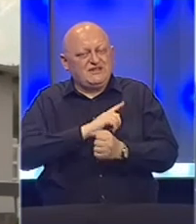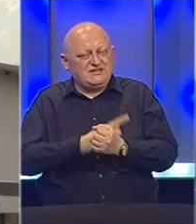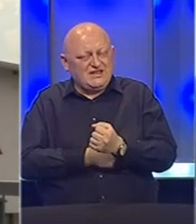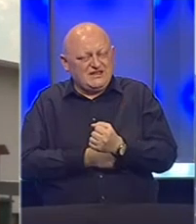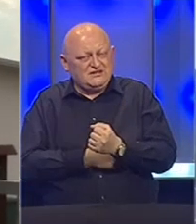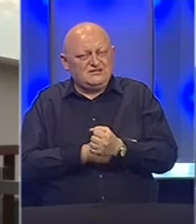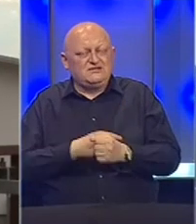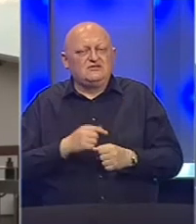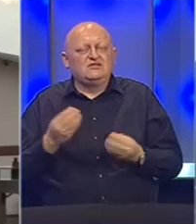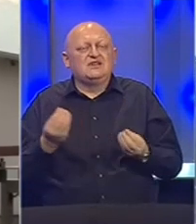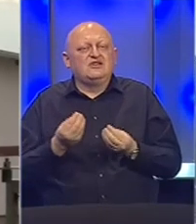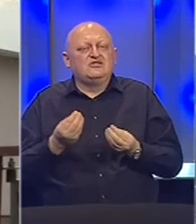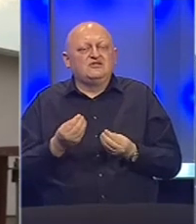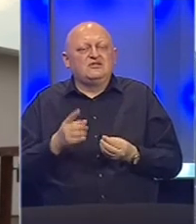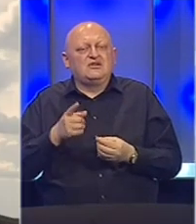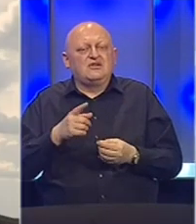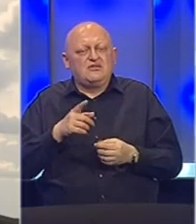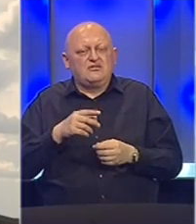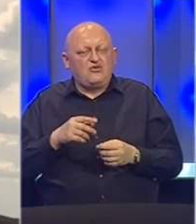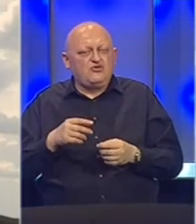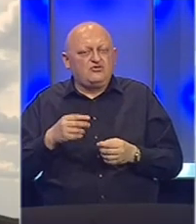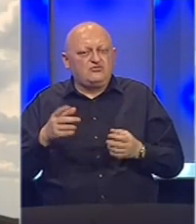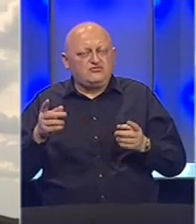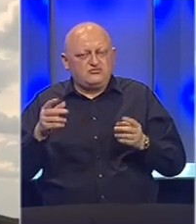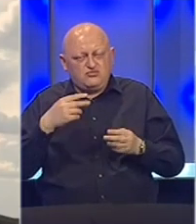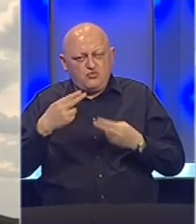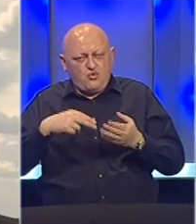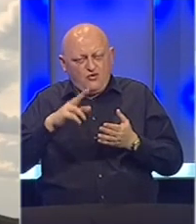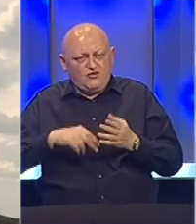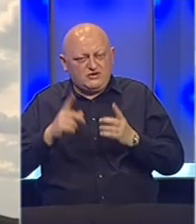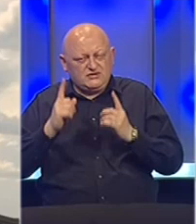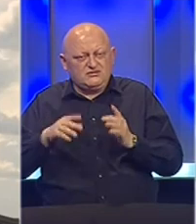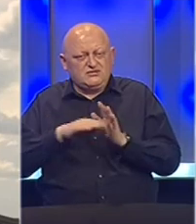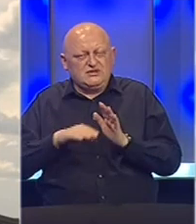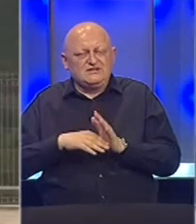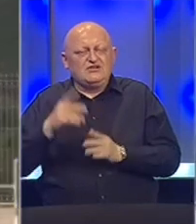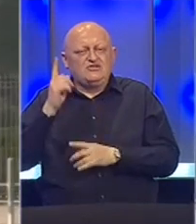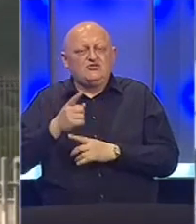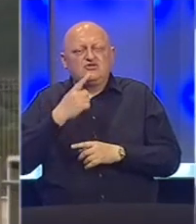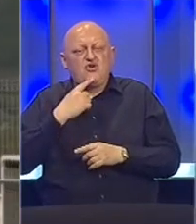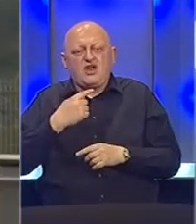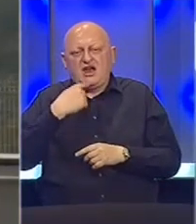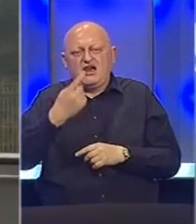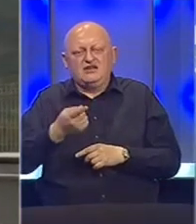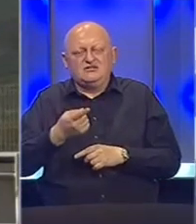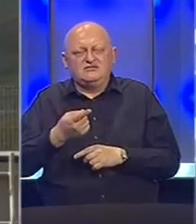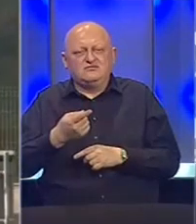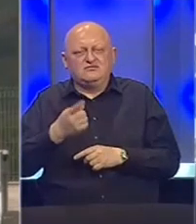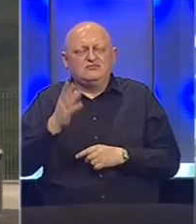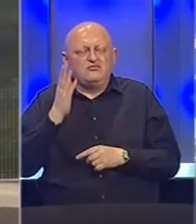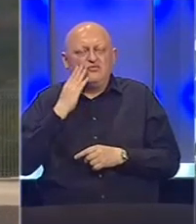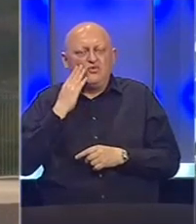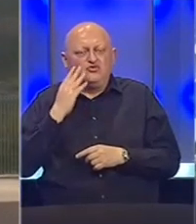Zašto? Jer čak i kod ovih fiksnih ugovora postoji zakonsko određenje koje kaže da se